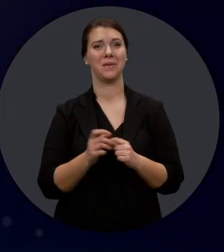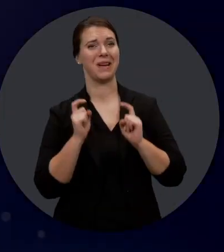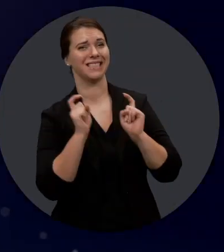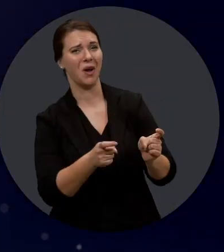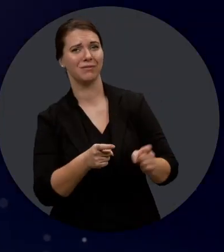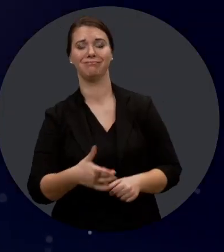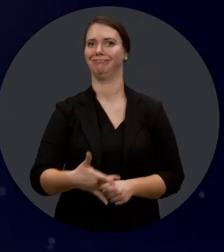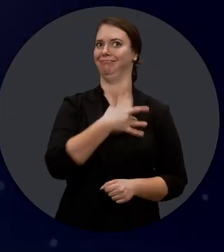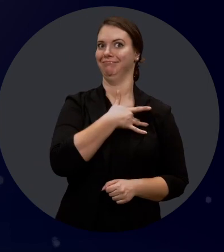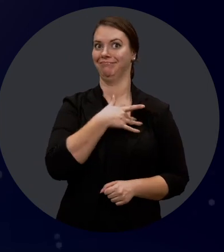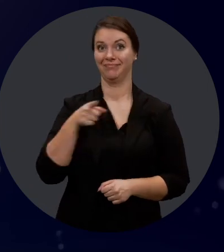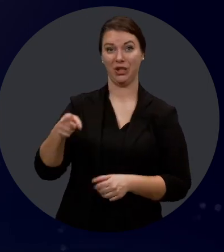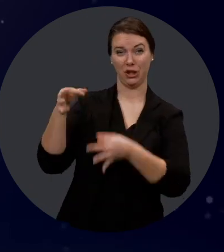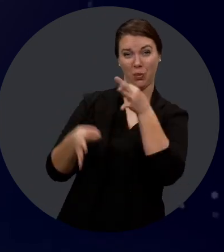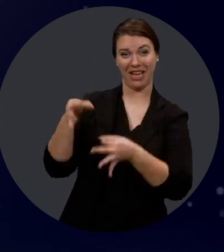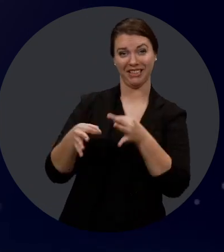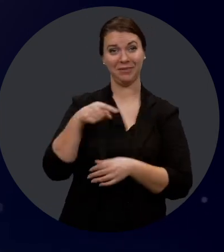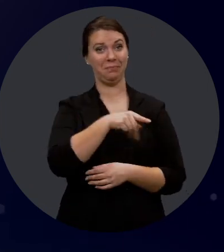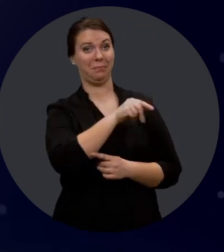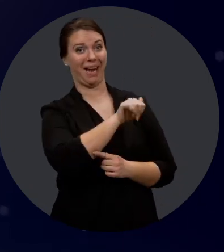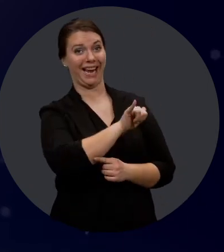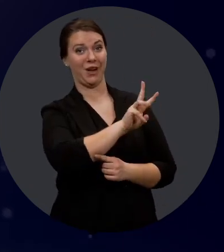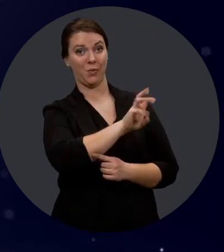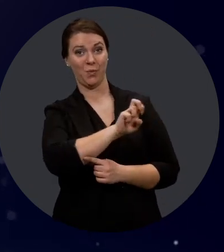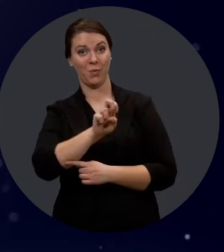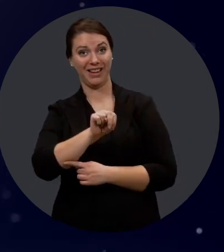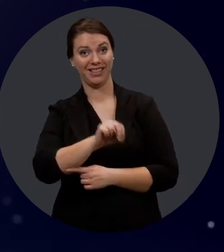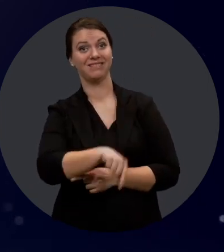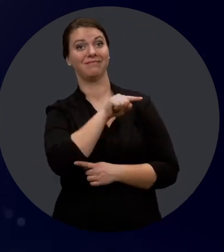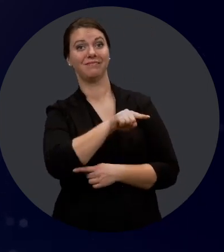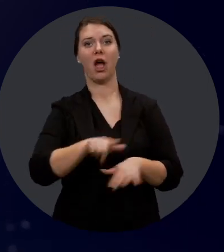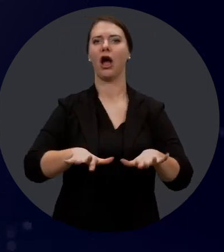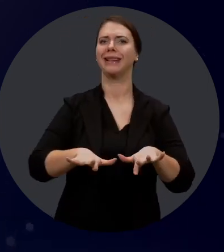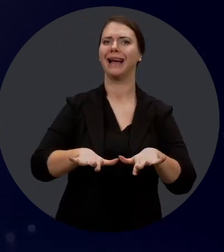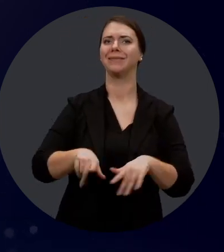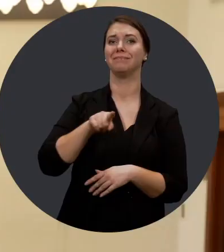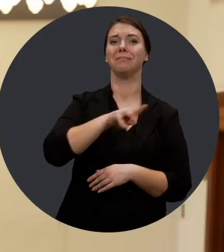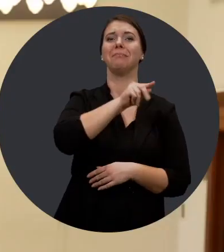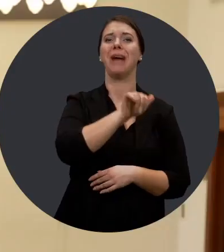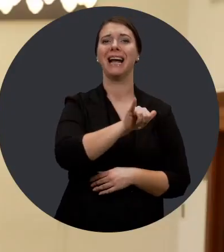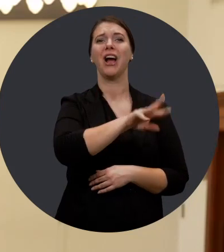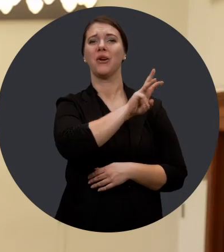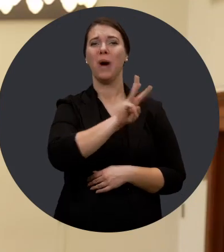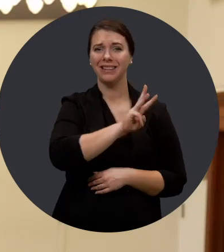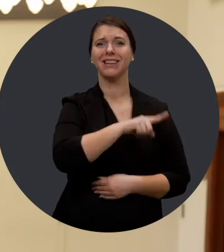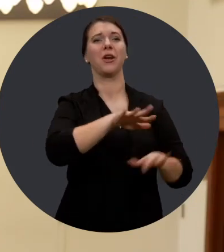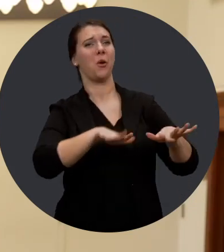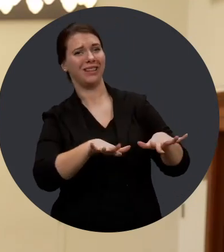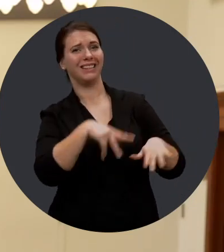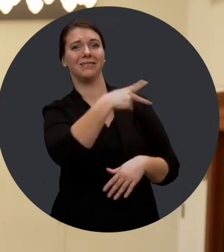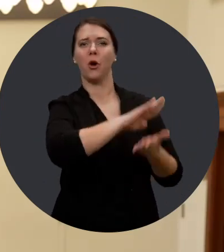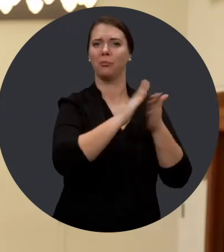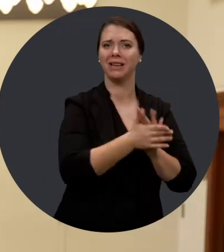Mention coup de cœur du jury. MyWen et Les Orteils MyWen et Les Orteils est une compagnie de danse et